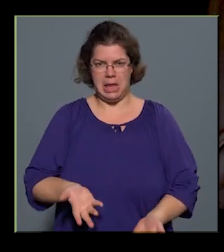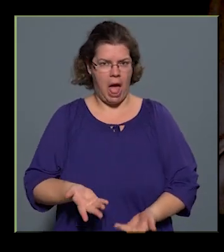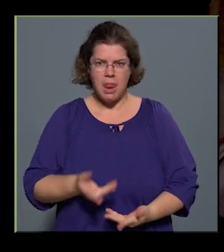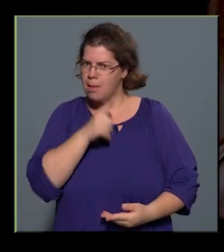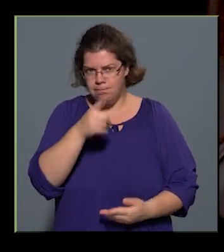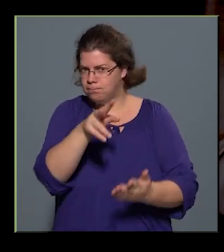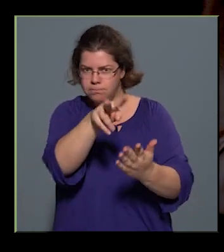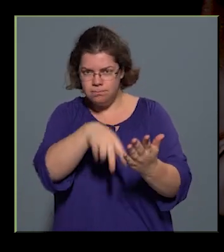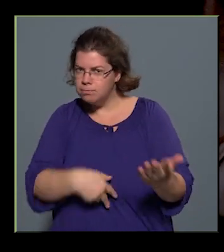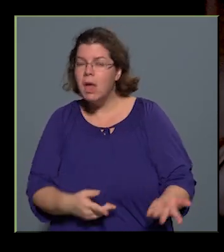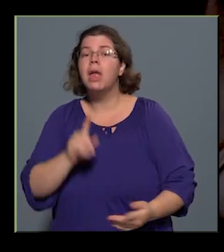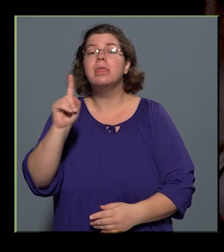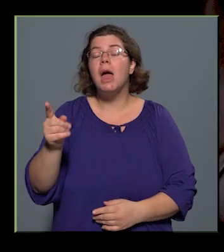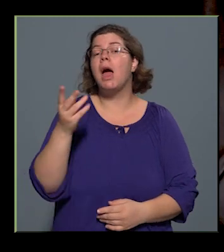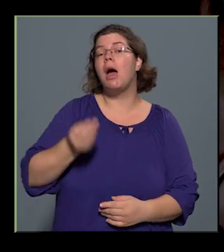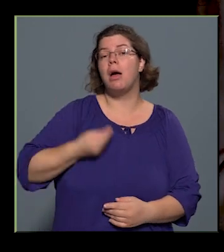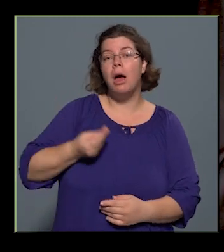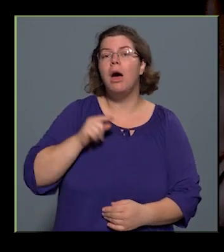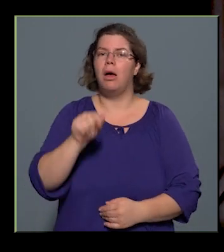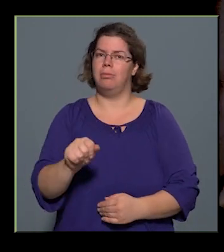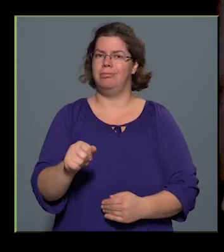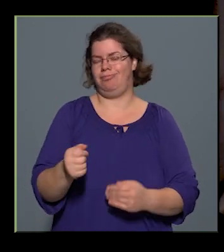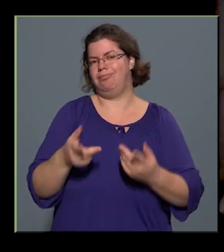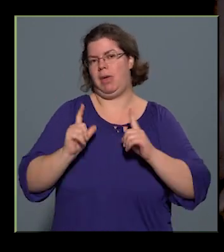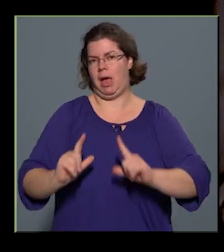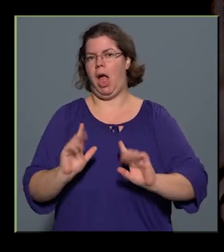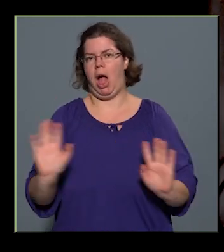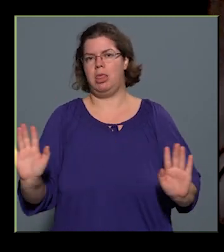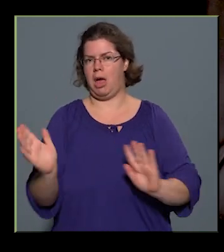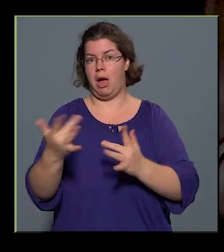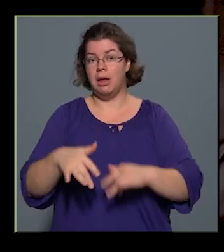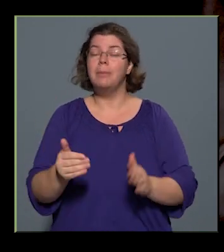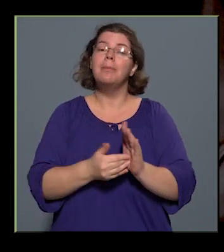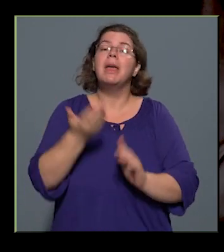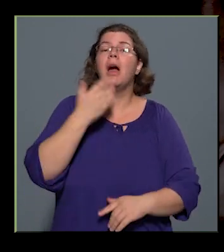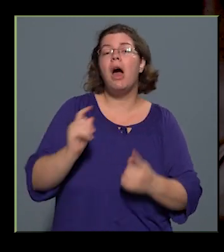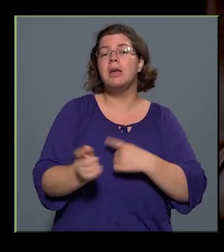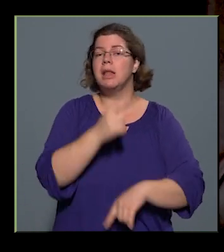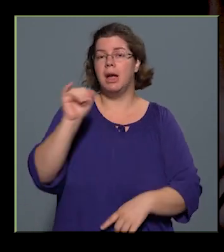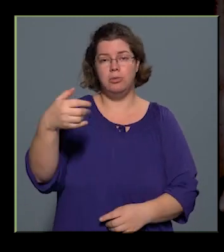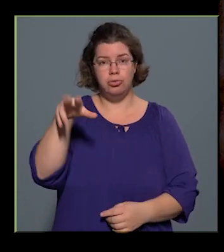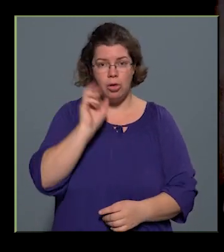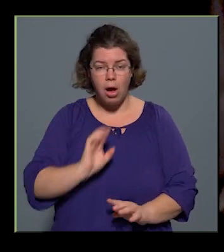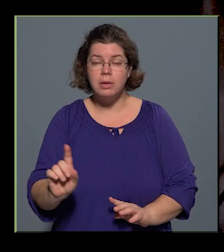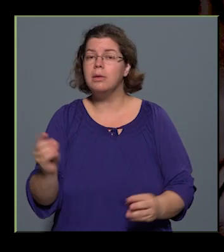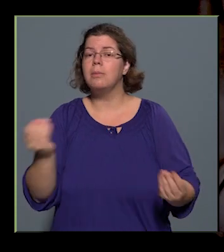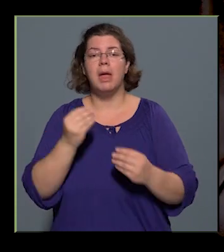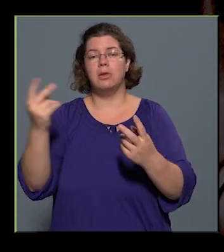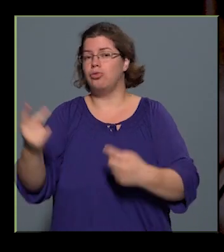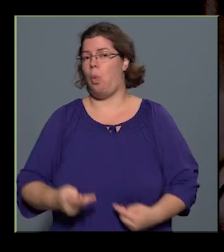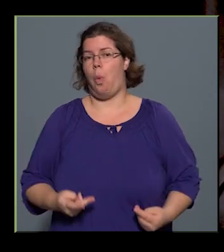olvastam föl végig, de a beszéd alapvetően megállná a helyét, még ha egy kicsit idegenül hangzik is. És hogy miért is hozom ezt